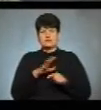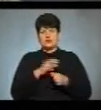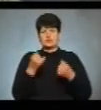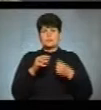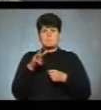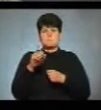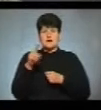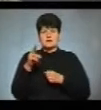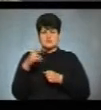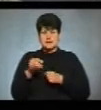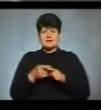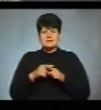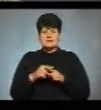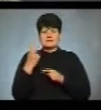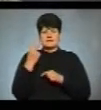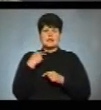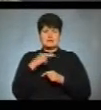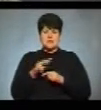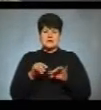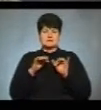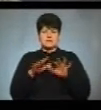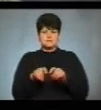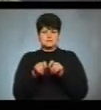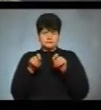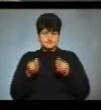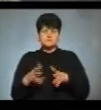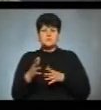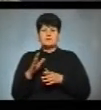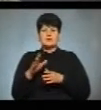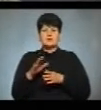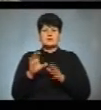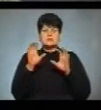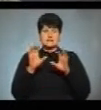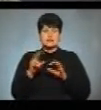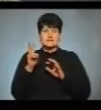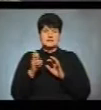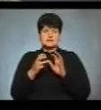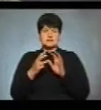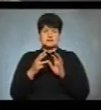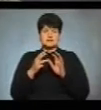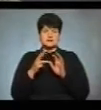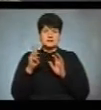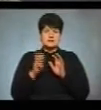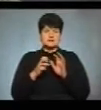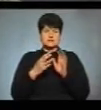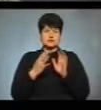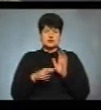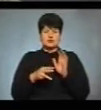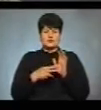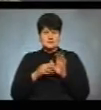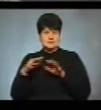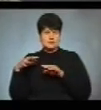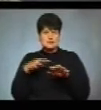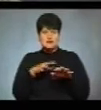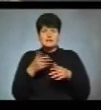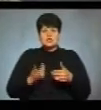Порушено два кримінальних провадження за цим фактом, а саме за статтею 348 – це посягання на життя працівника